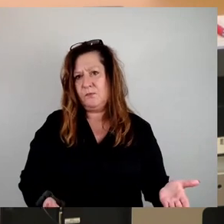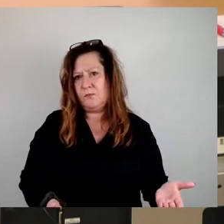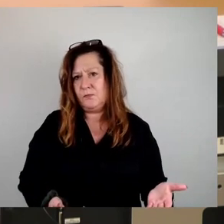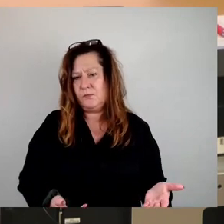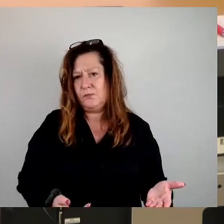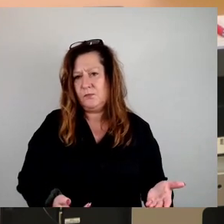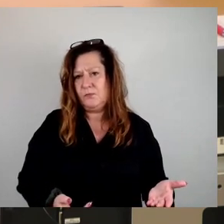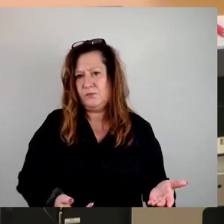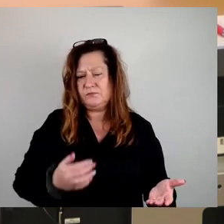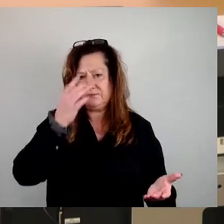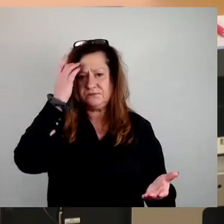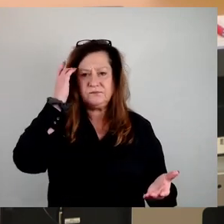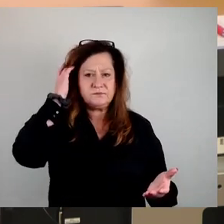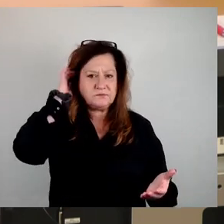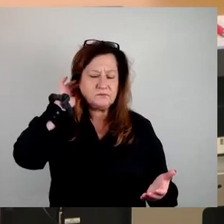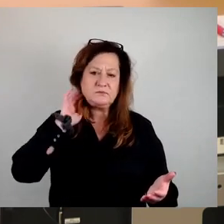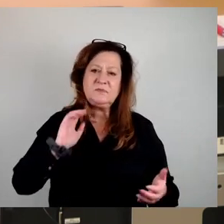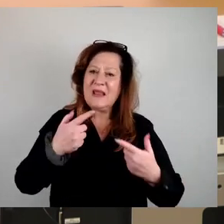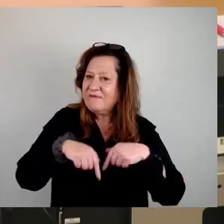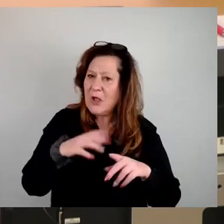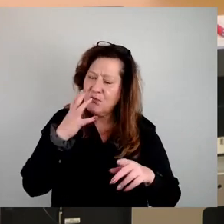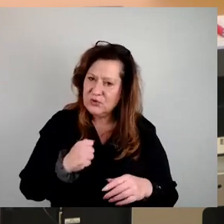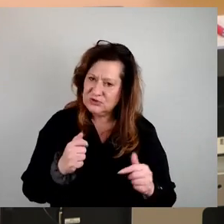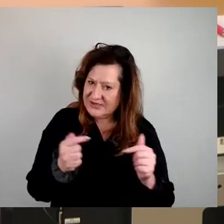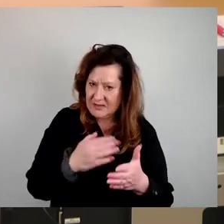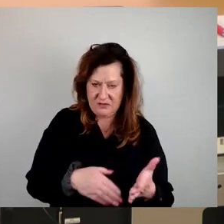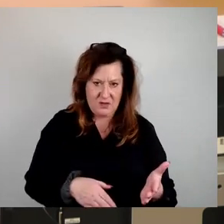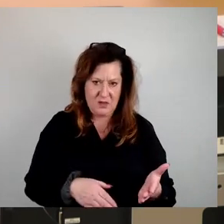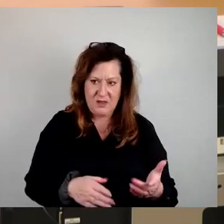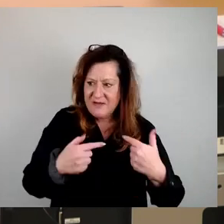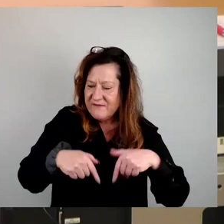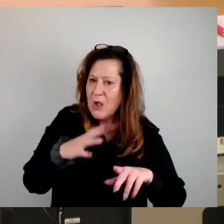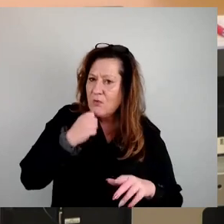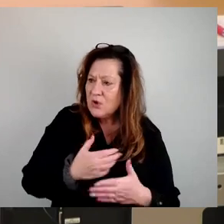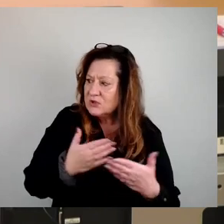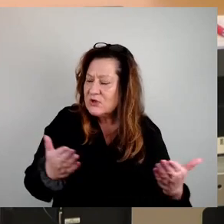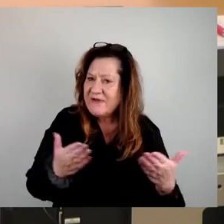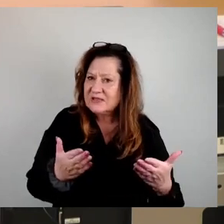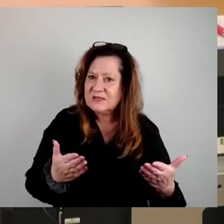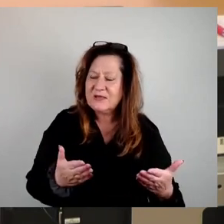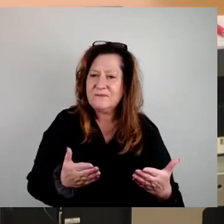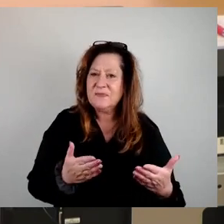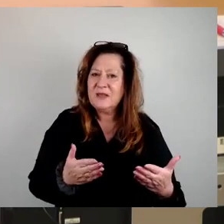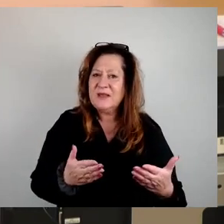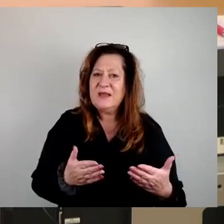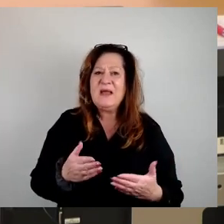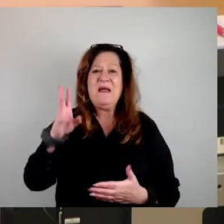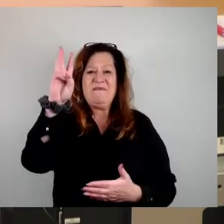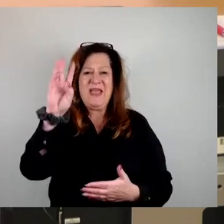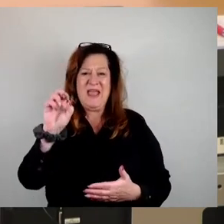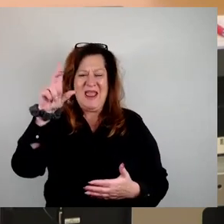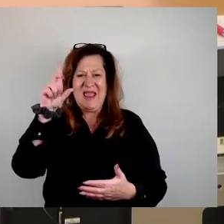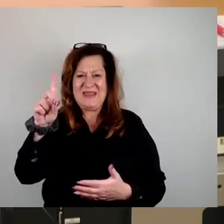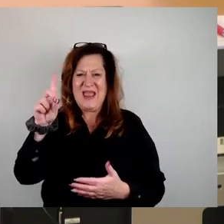das Gegenteil. Wir wollen, dass Sie das Ziel, was Sie bei der WED-Gründung gehabt haben, nämlich